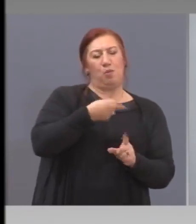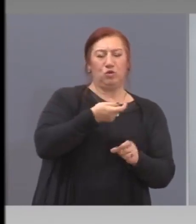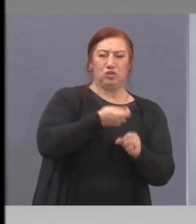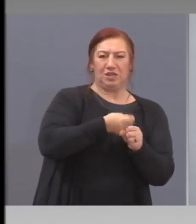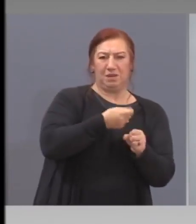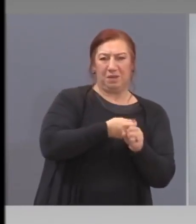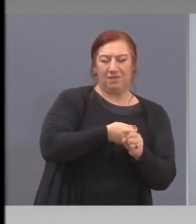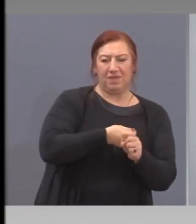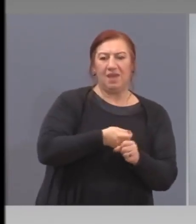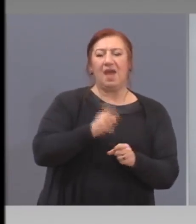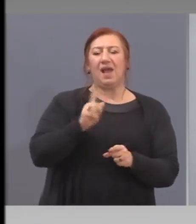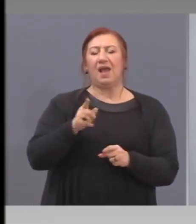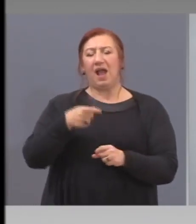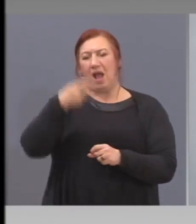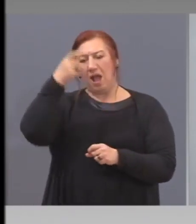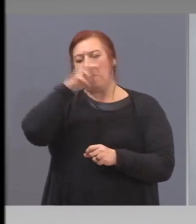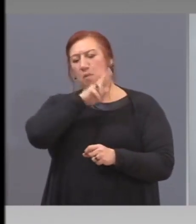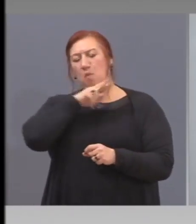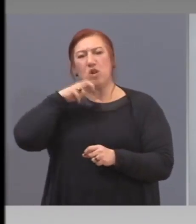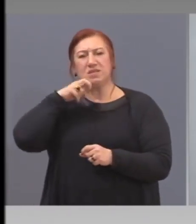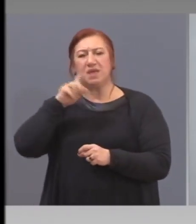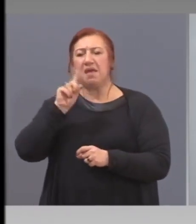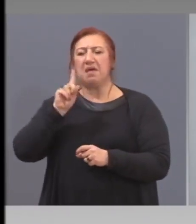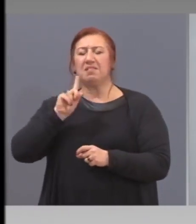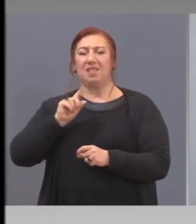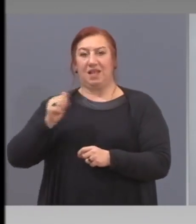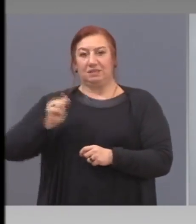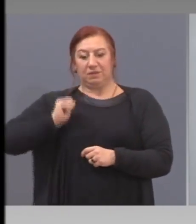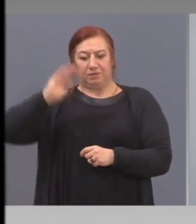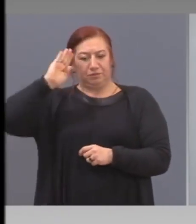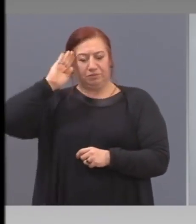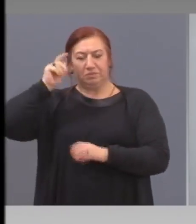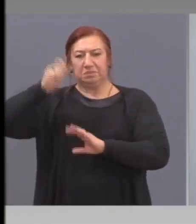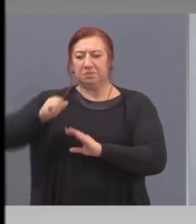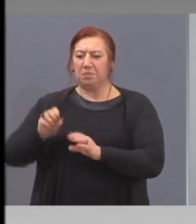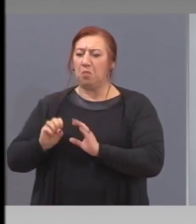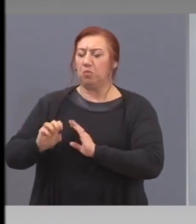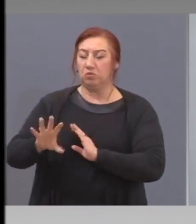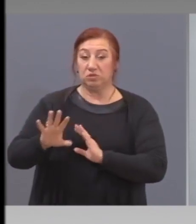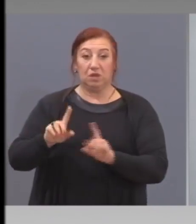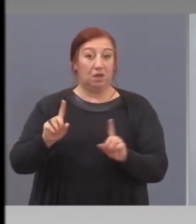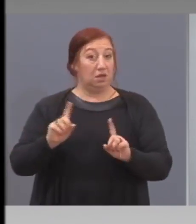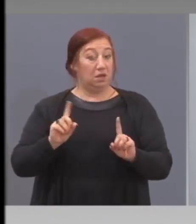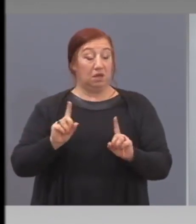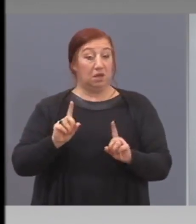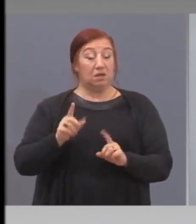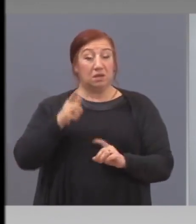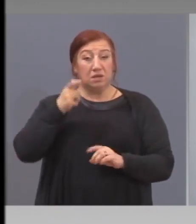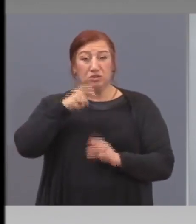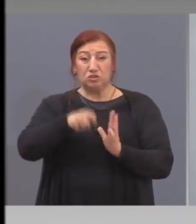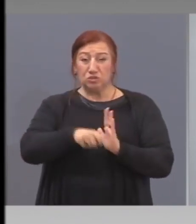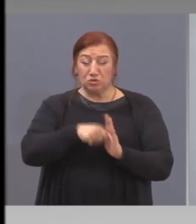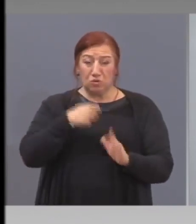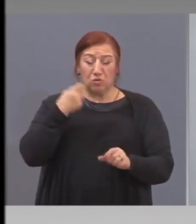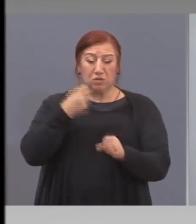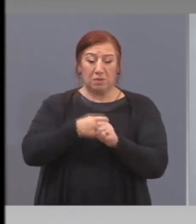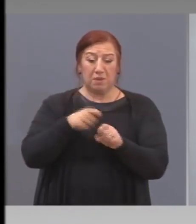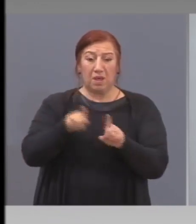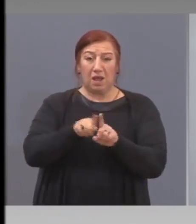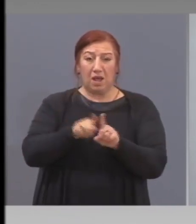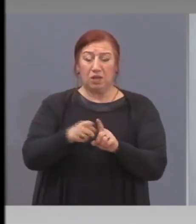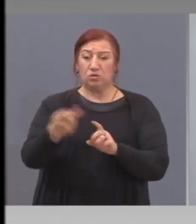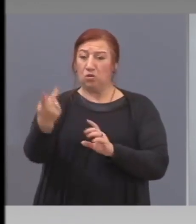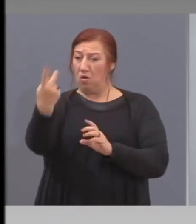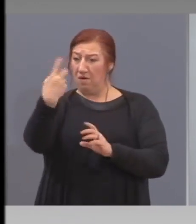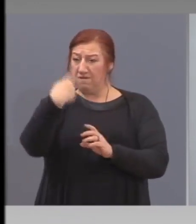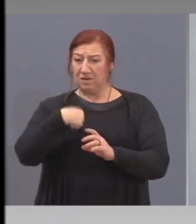недостатъчно стрикни полицайи. стрикността е да въведеме, както се влиза, излиза, най-рога, Расофия, когато